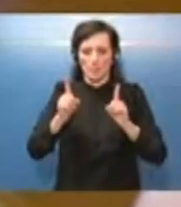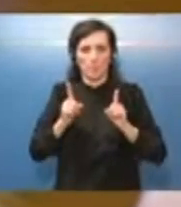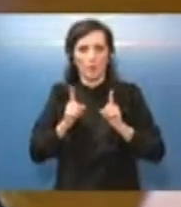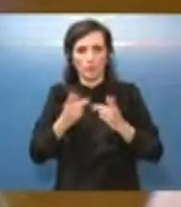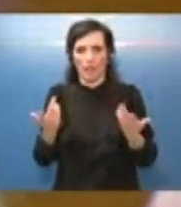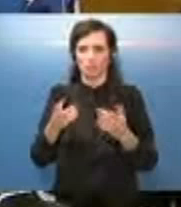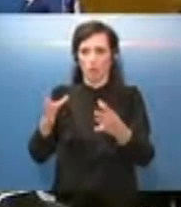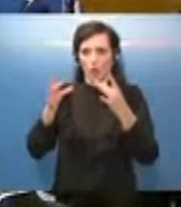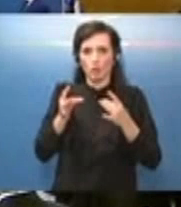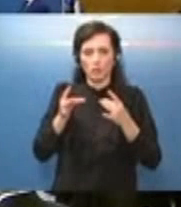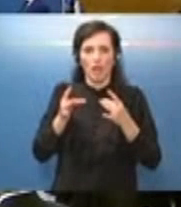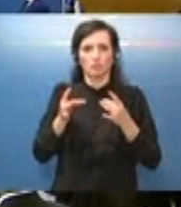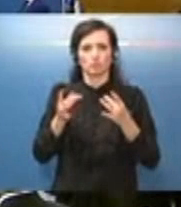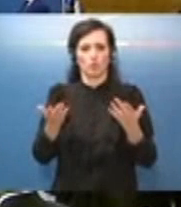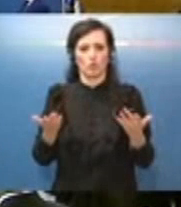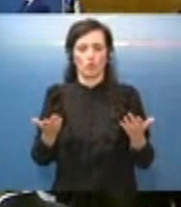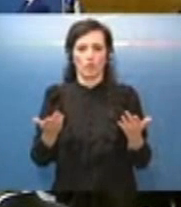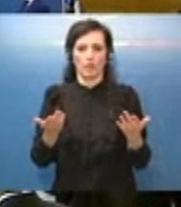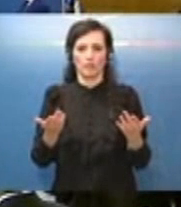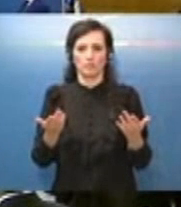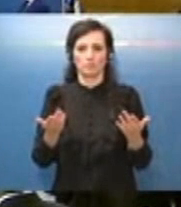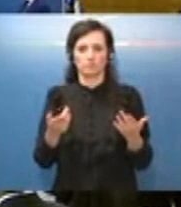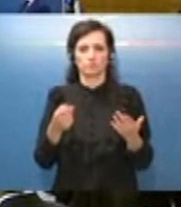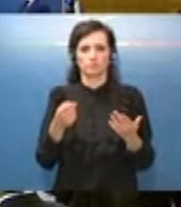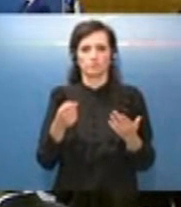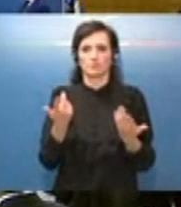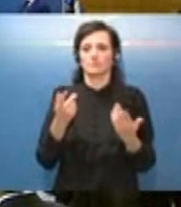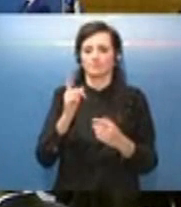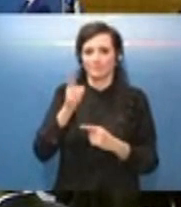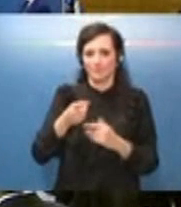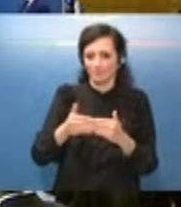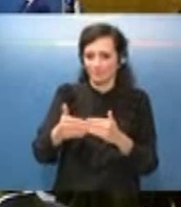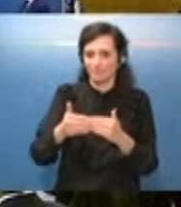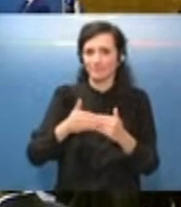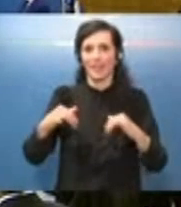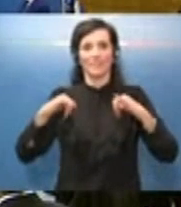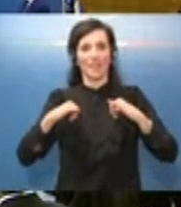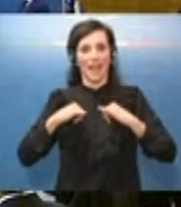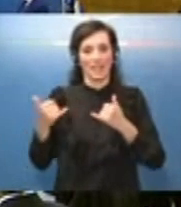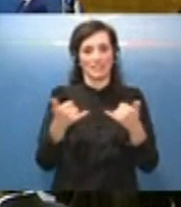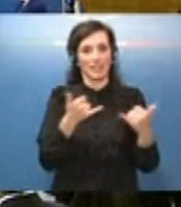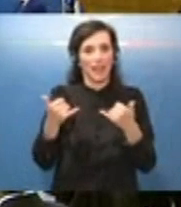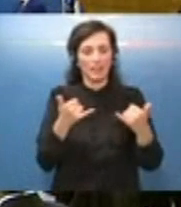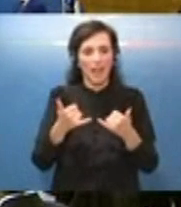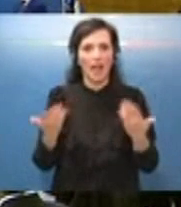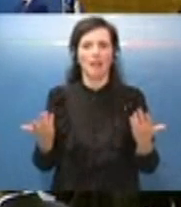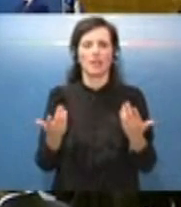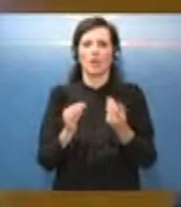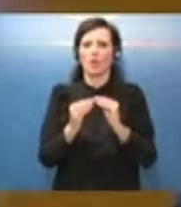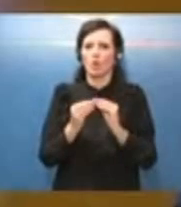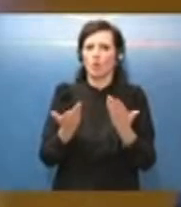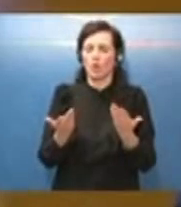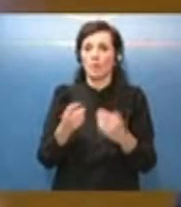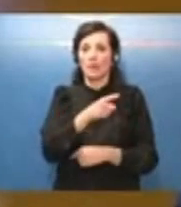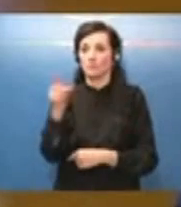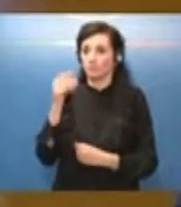contagio anche nell'imminenza delle vacanze, delle festività natalizie. Se pensate